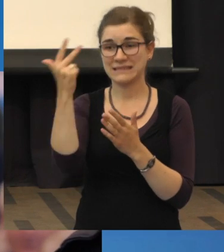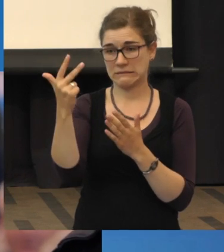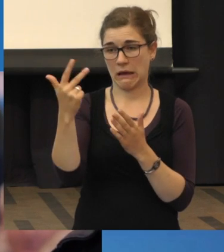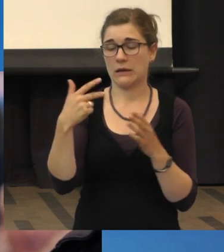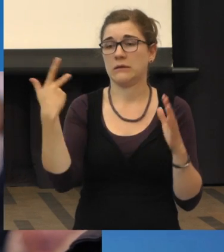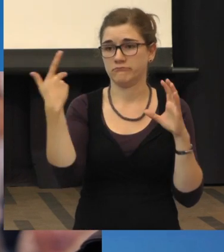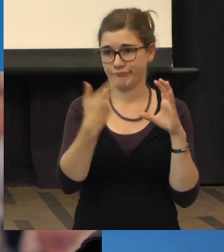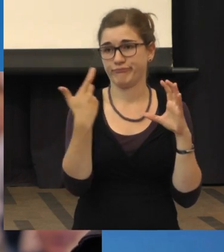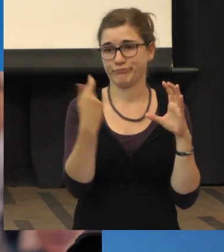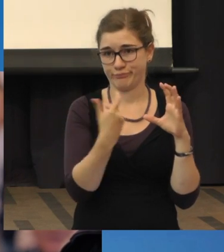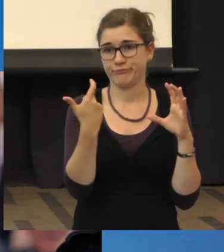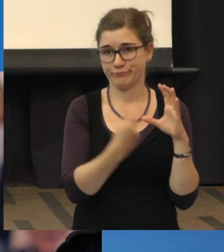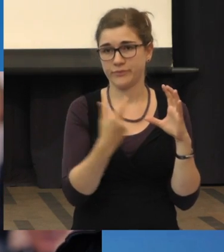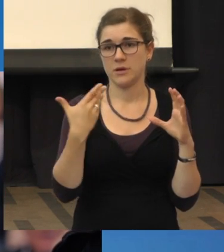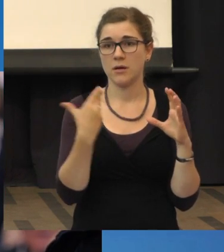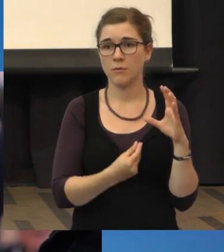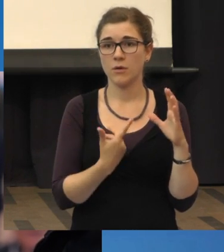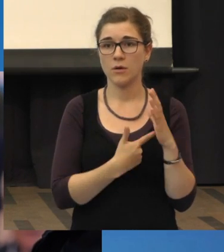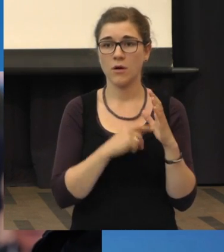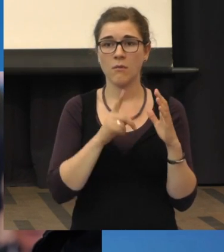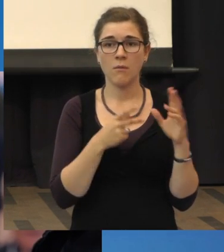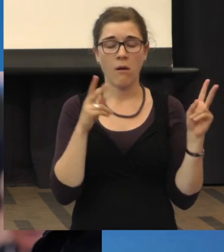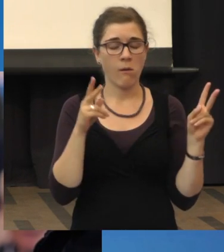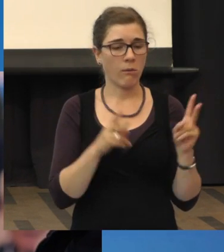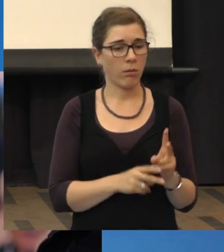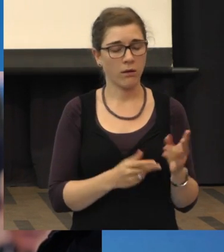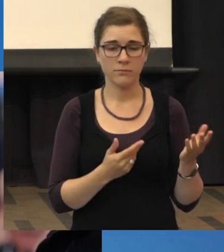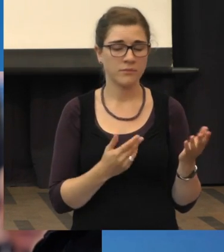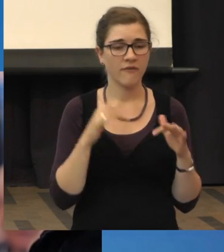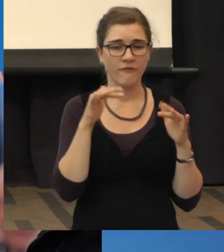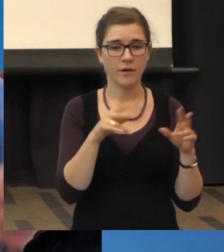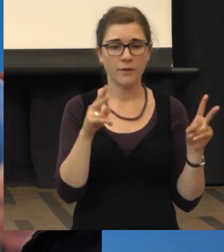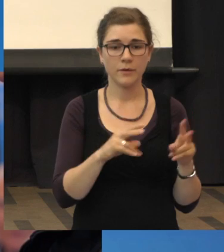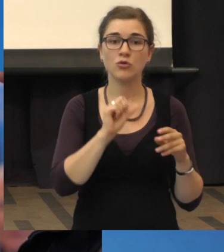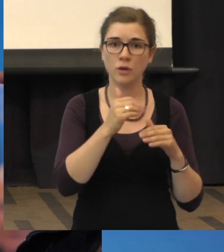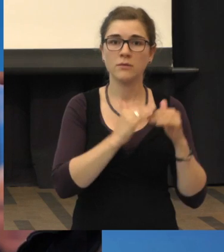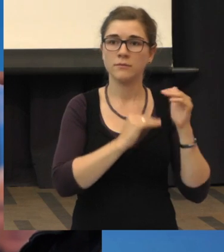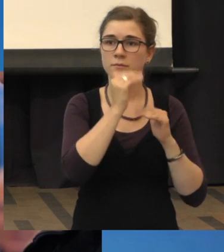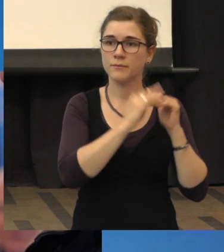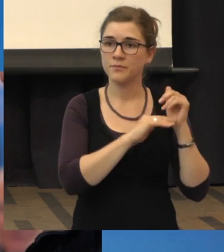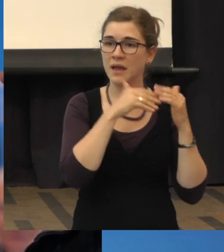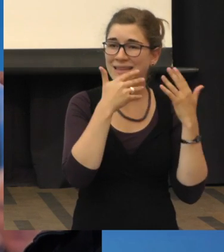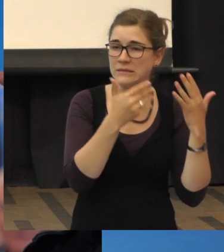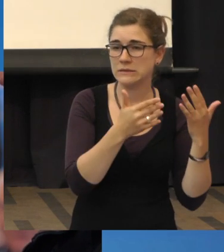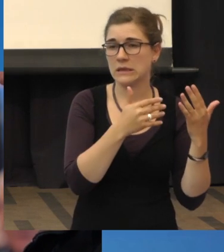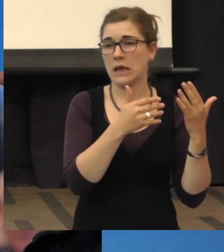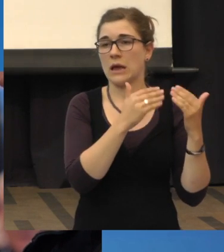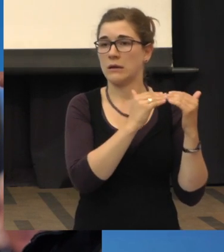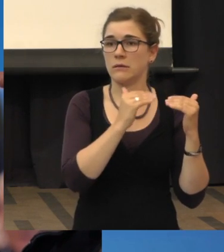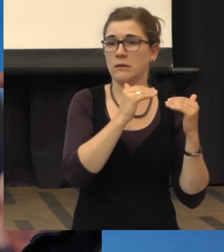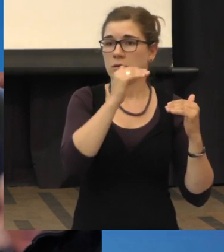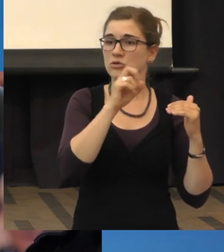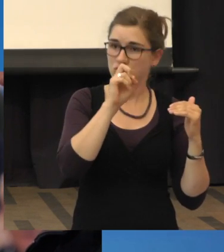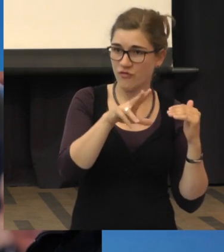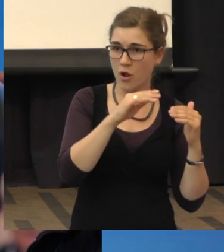und die haben dermaßen abgebaut, hatten erst aufgebaut von zehn auf zwölf und